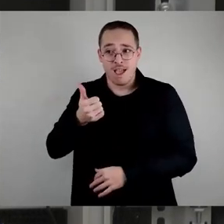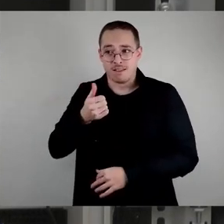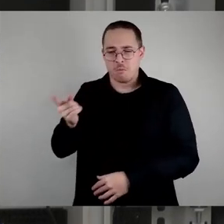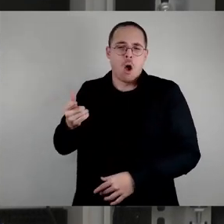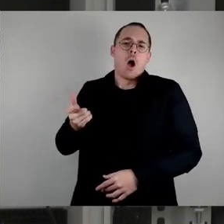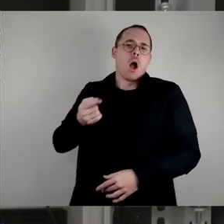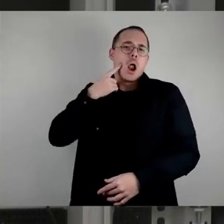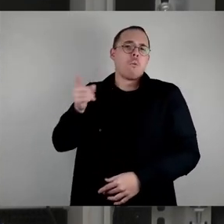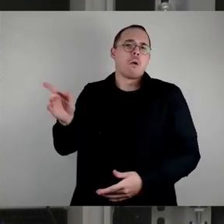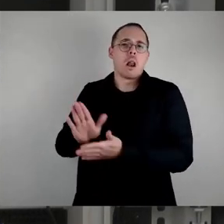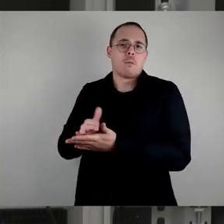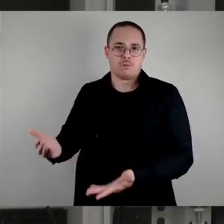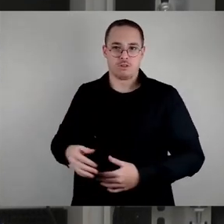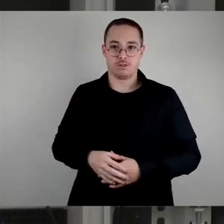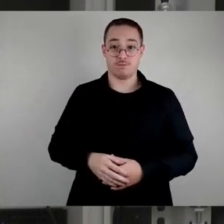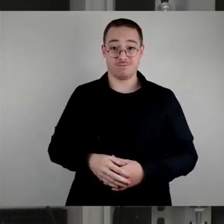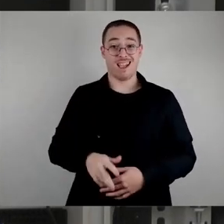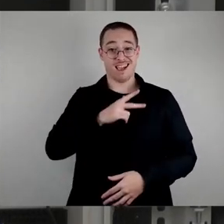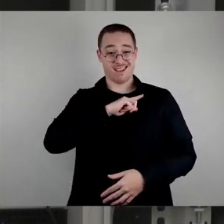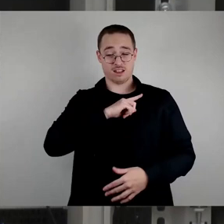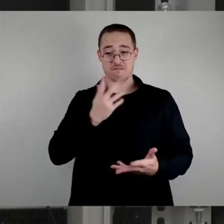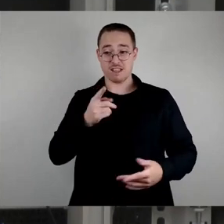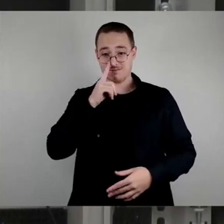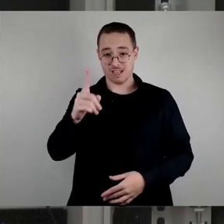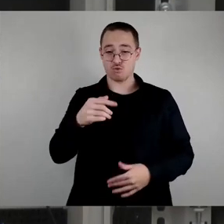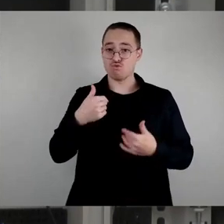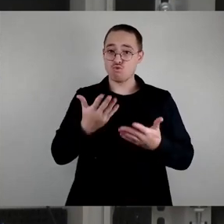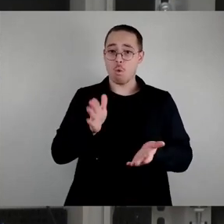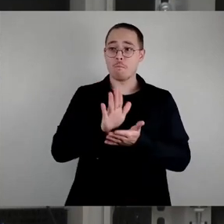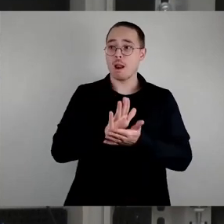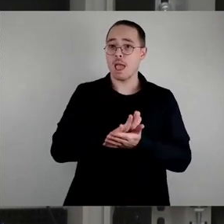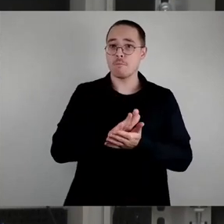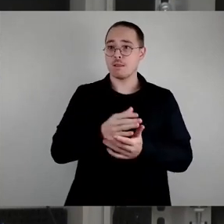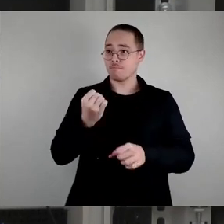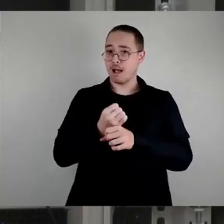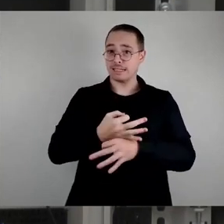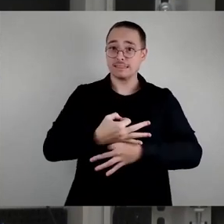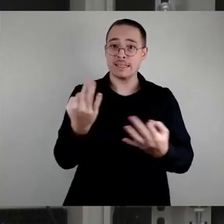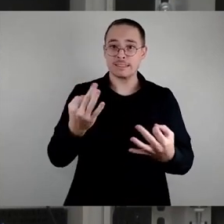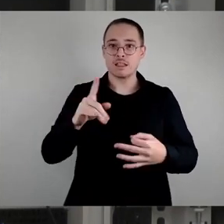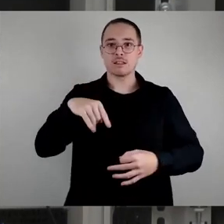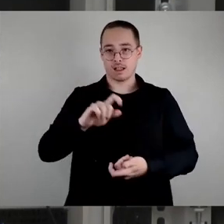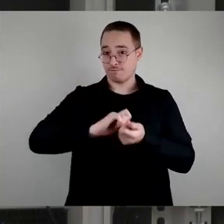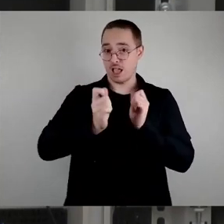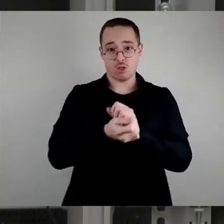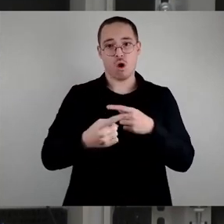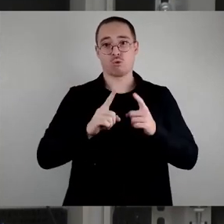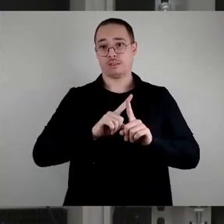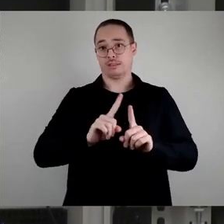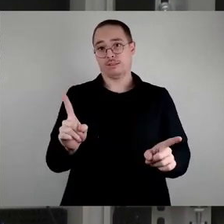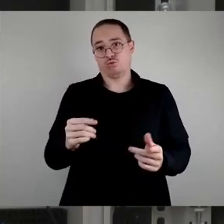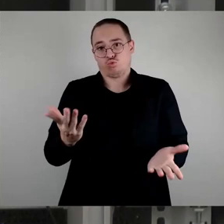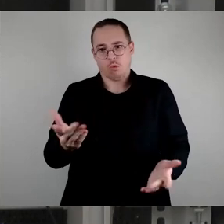passiert gar nichts. Da sind wir uns ja wahrscheinlich einig. Wenn wir in diesem Stadtrat über Maßnahmen gegen